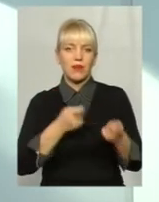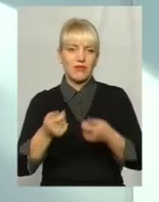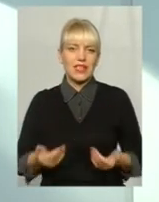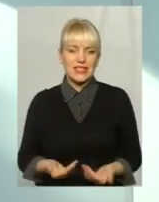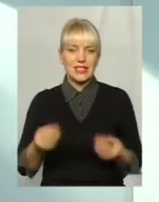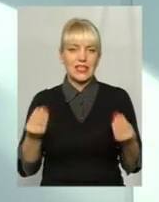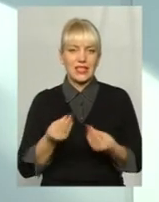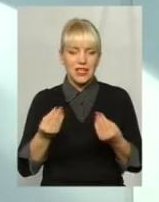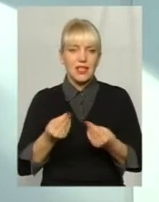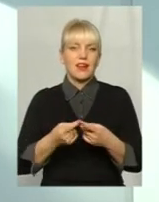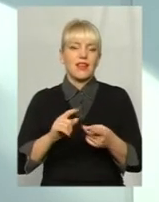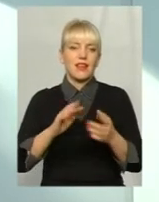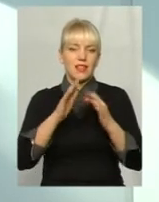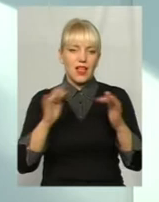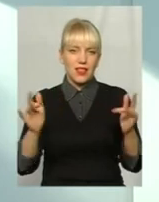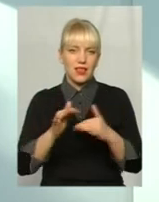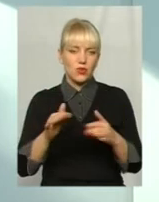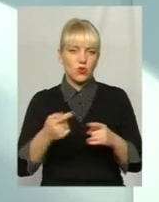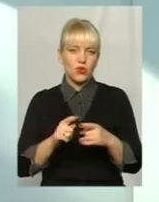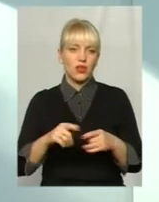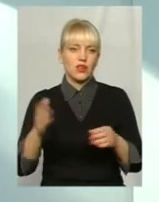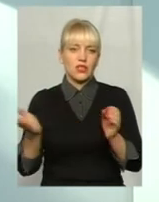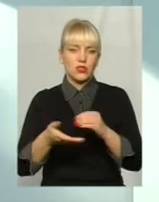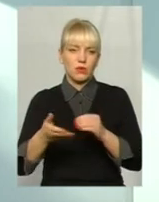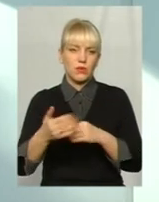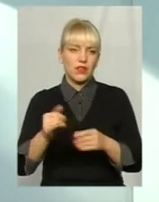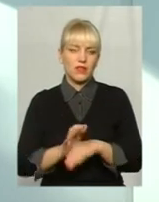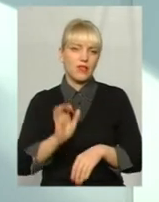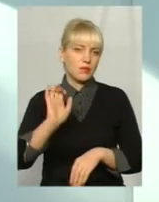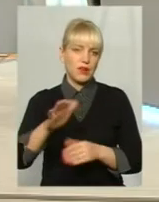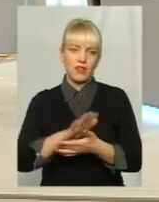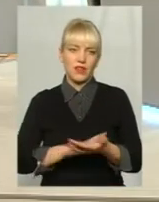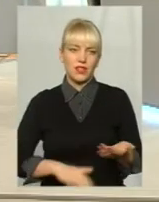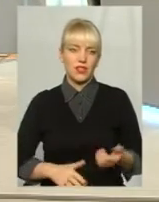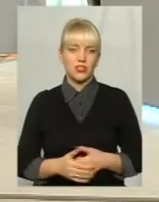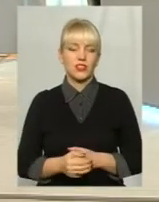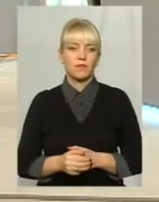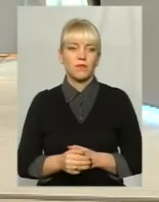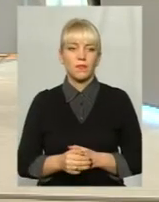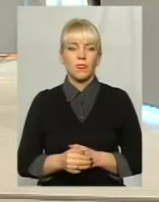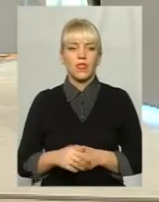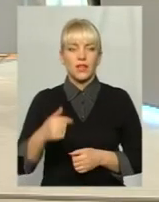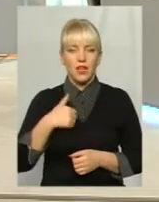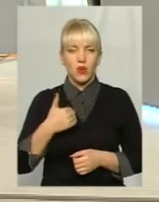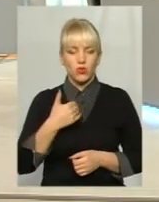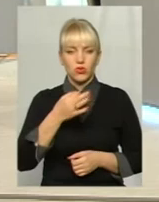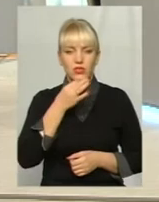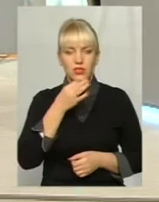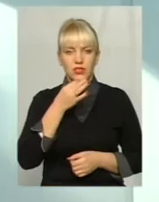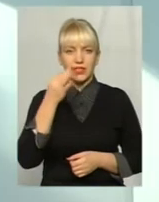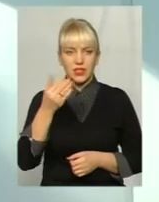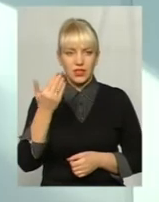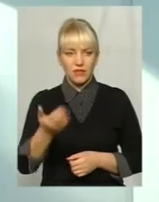відробила і відправили її далі. Дякую за запитання. Можна сказати вам таке питання,